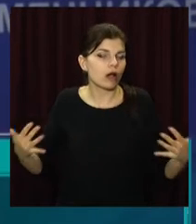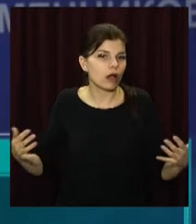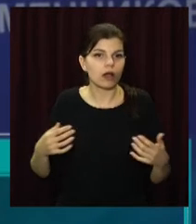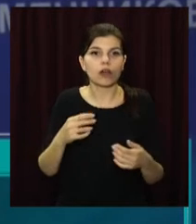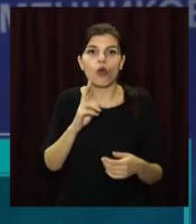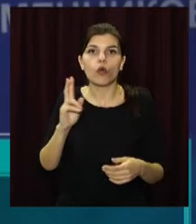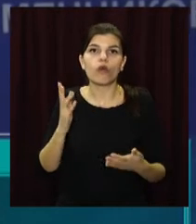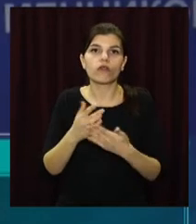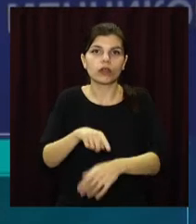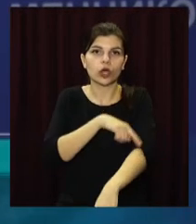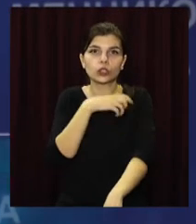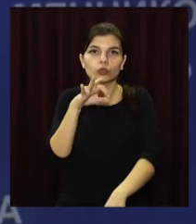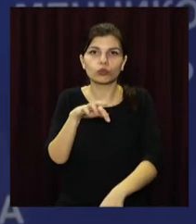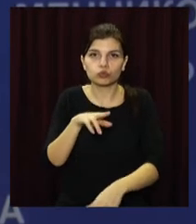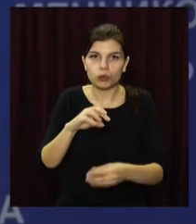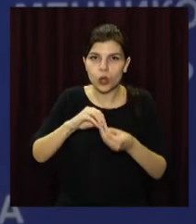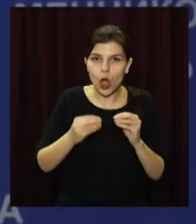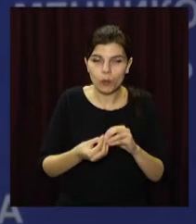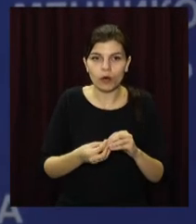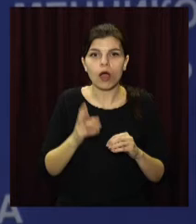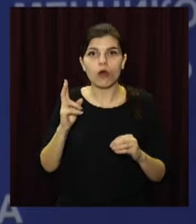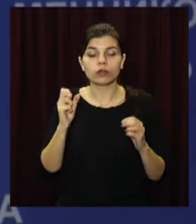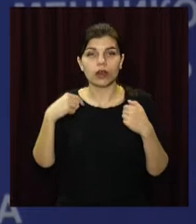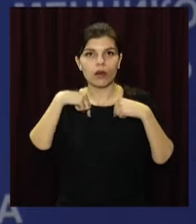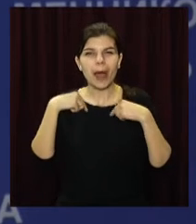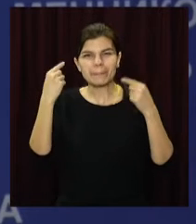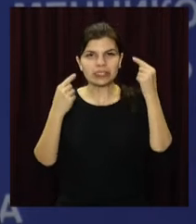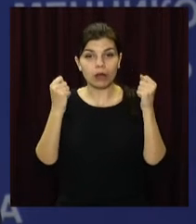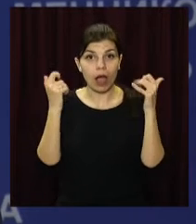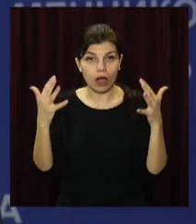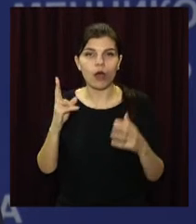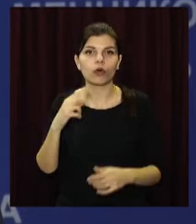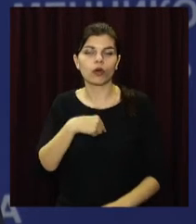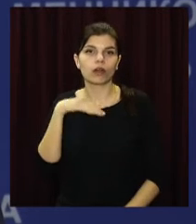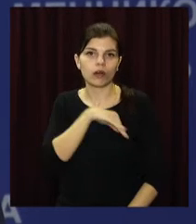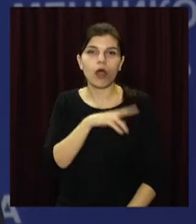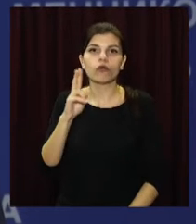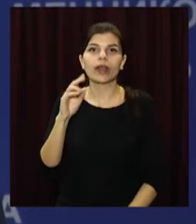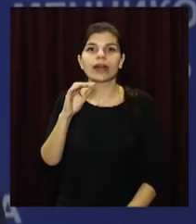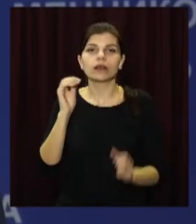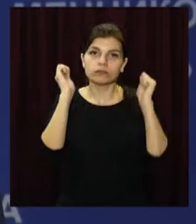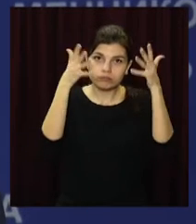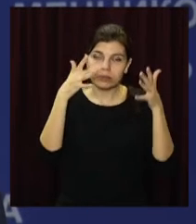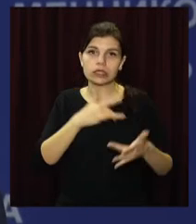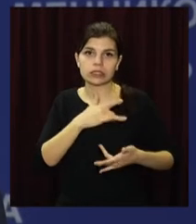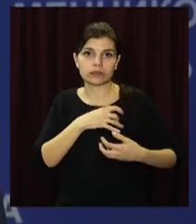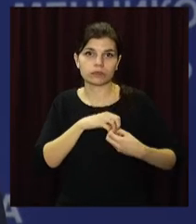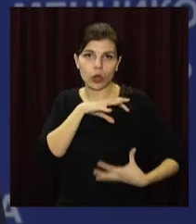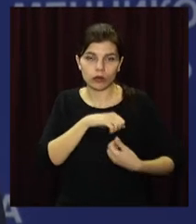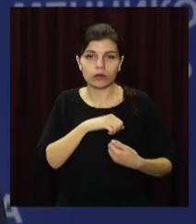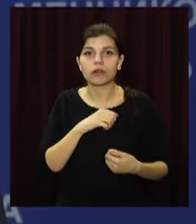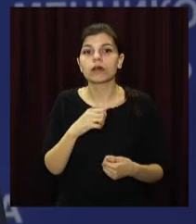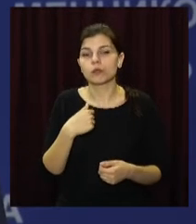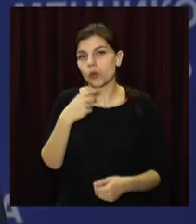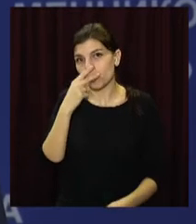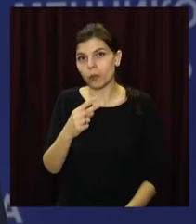в яких сосудів, в других – панічні атаки, в треті – депресія, в четверті – інсульти або інфаркти. Все це ми бачимо